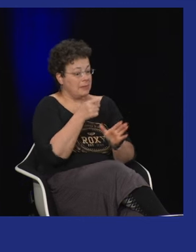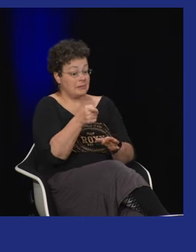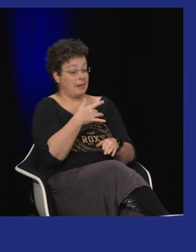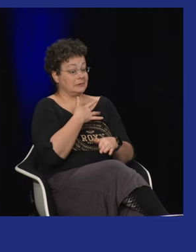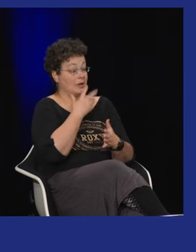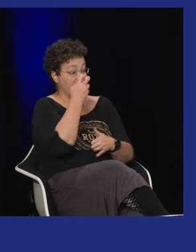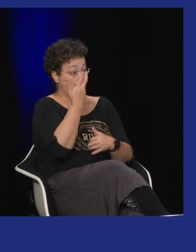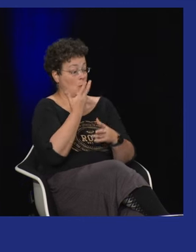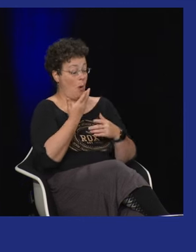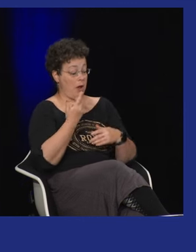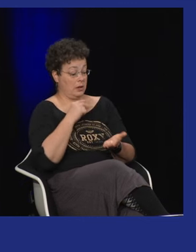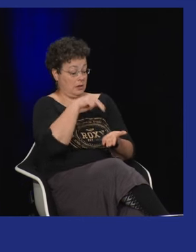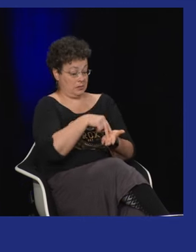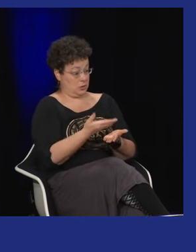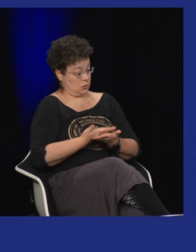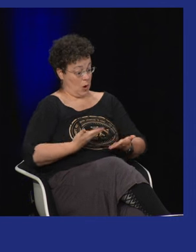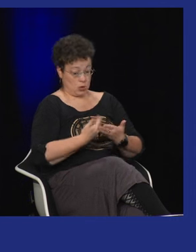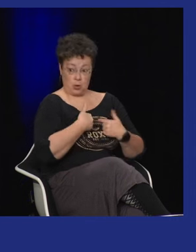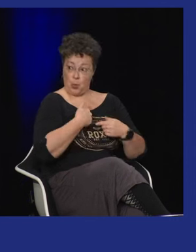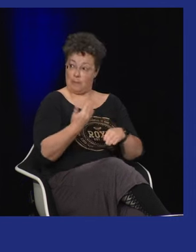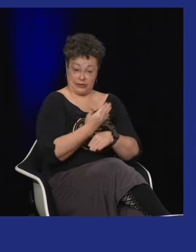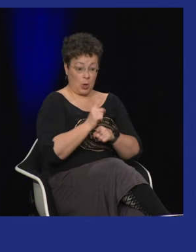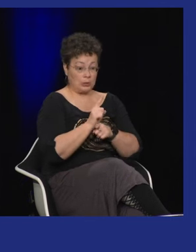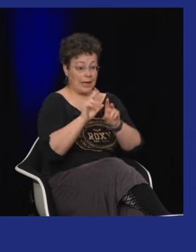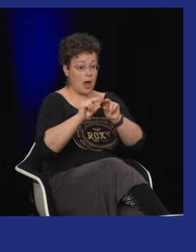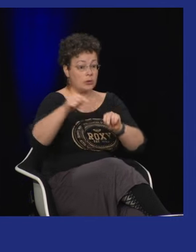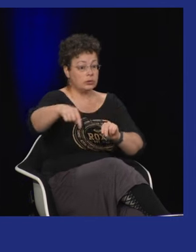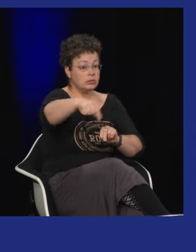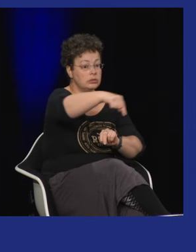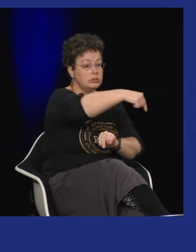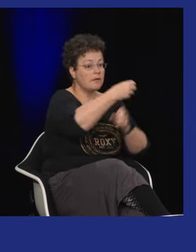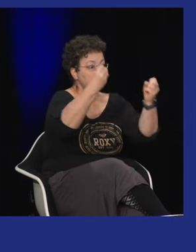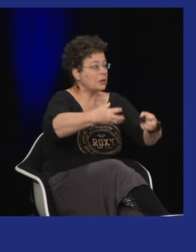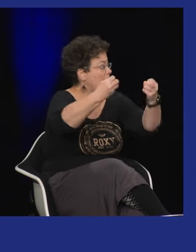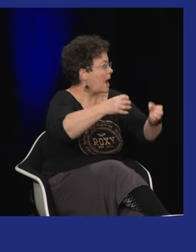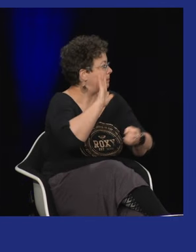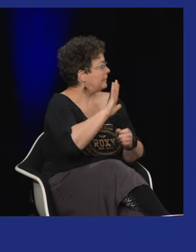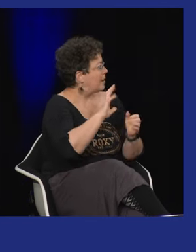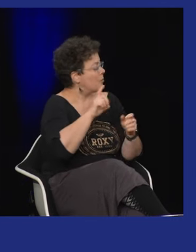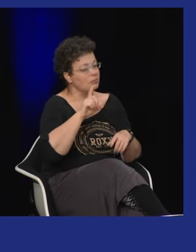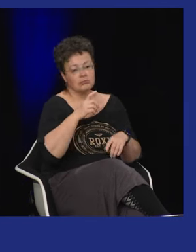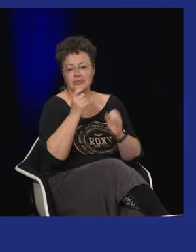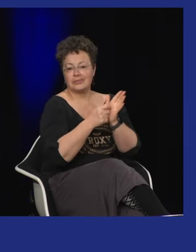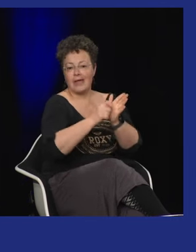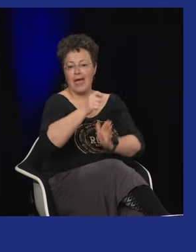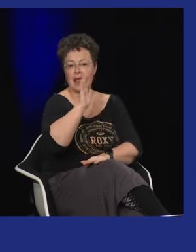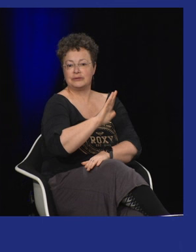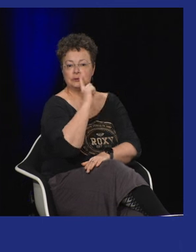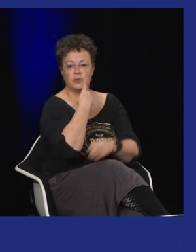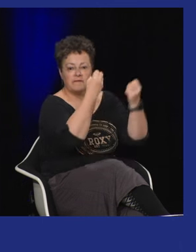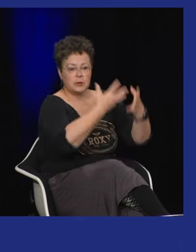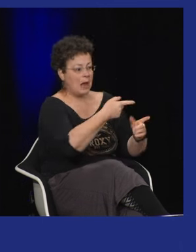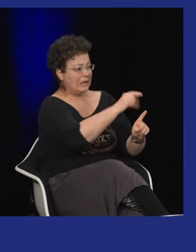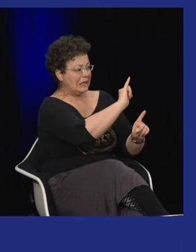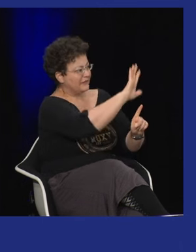qu'il y a des autobiographies mais celle de Victor elle est vraiment il raconte comment ça s'est passé et puis il raconte aussi des événements